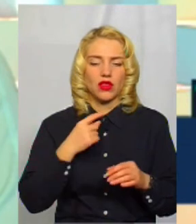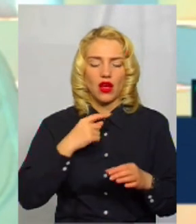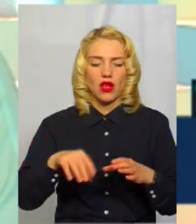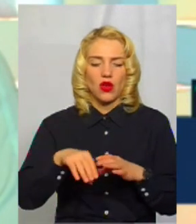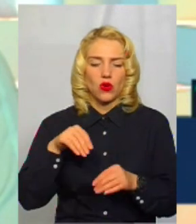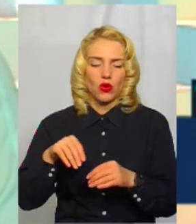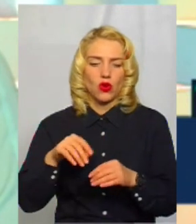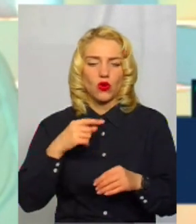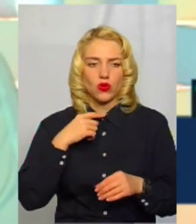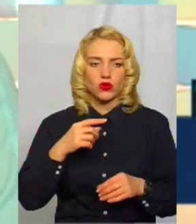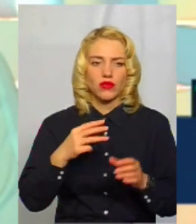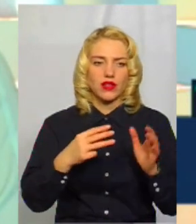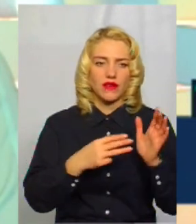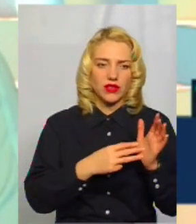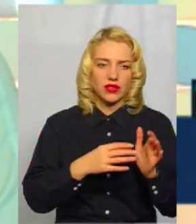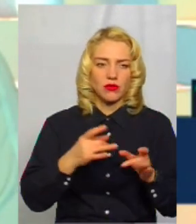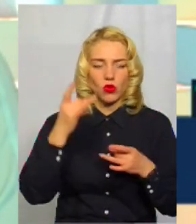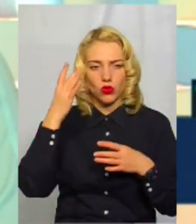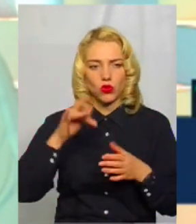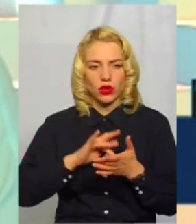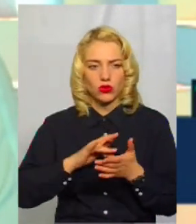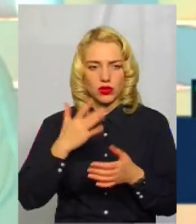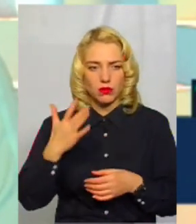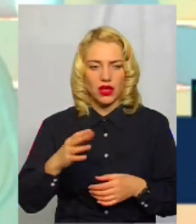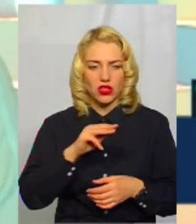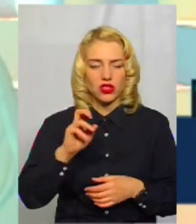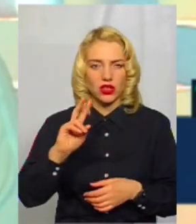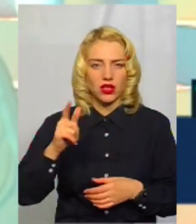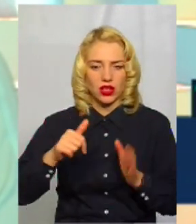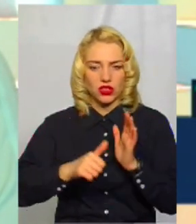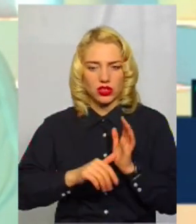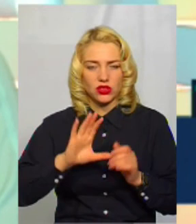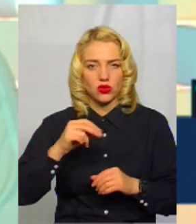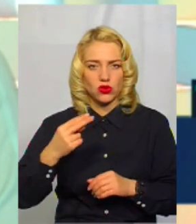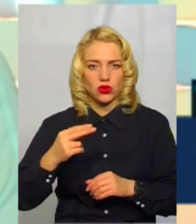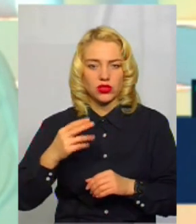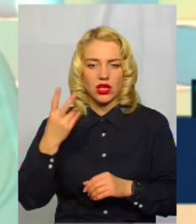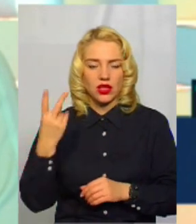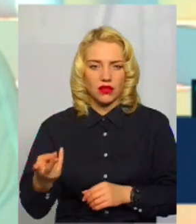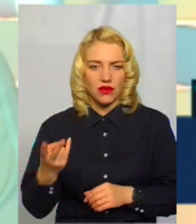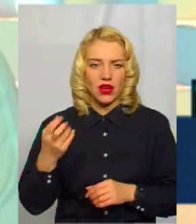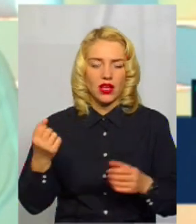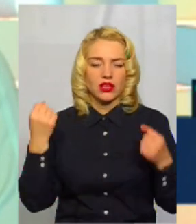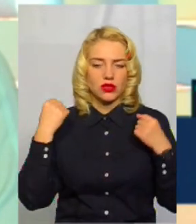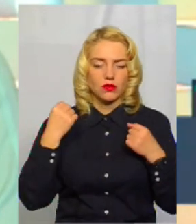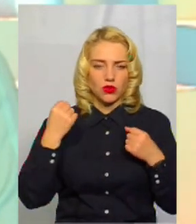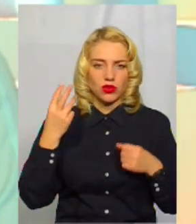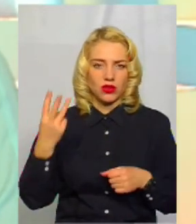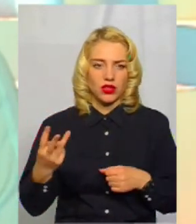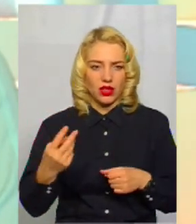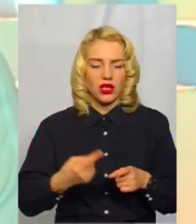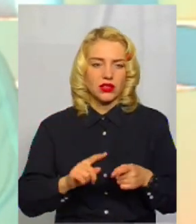проєктів, охорона здоров'я – 5, культура, туризм – 5, житлово-комунальне господарство – 6, соціальний захист – 2, спорта-молодіжна політика – 3.